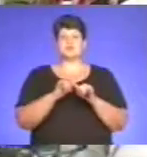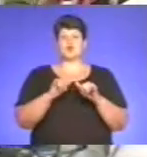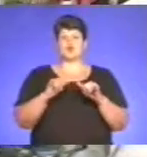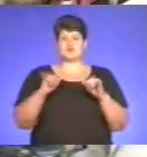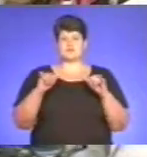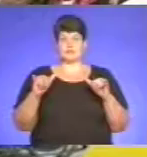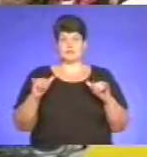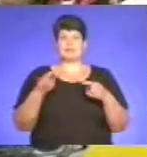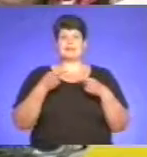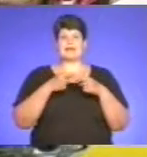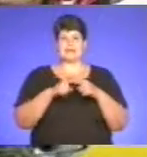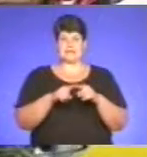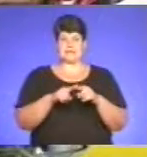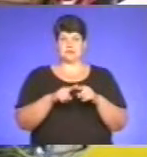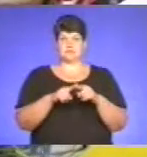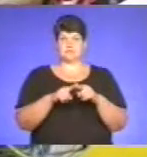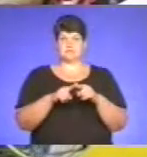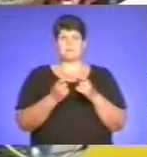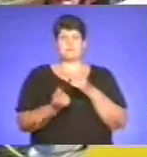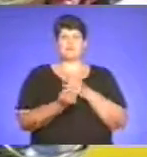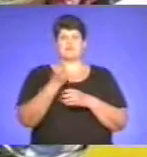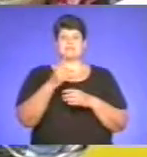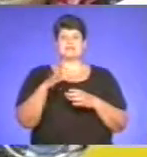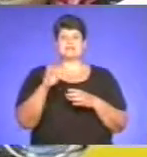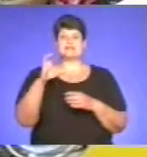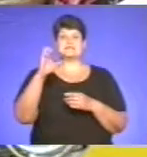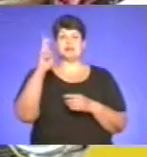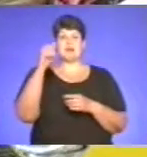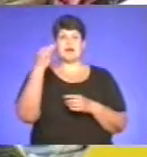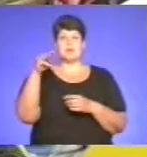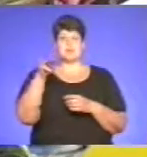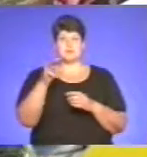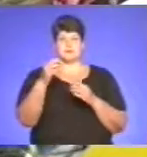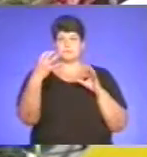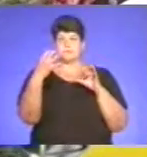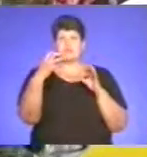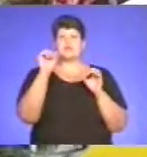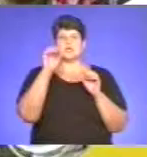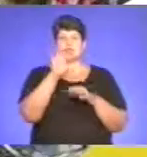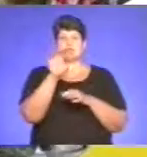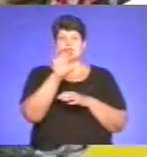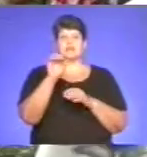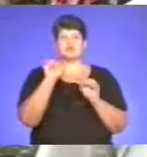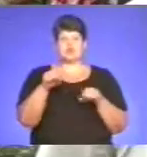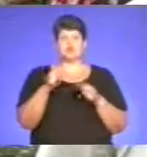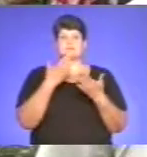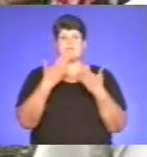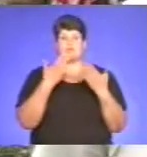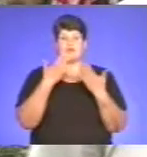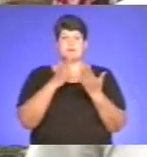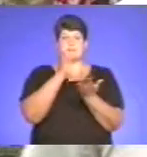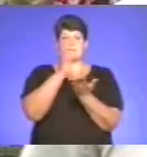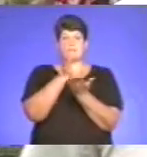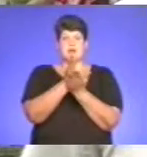техніки появилась така функція, як скайп, і нечуючі можуть спілкуватися допомогою скайпа прямо